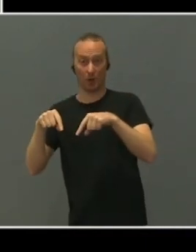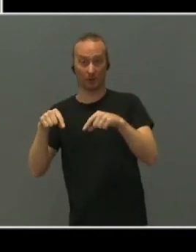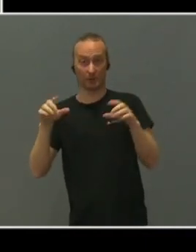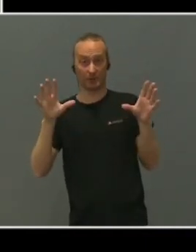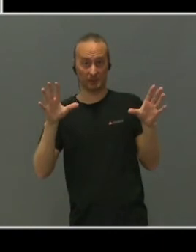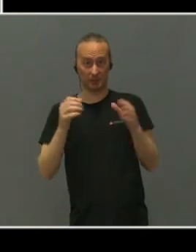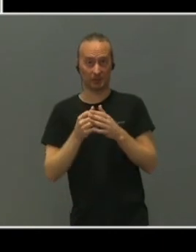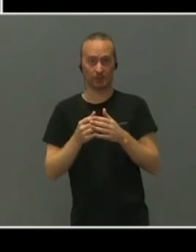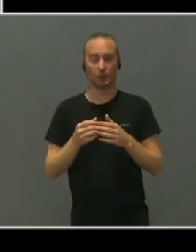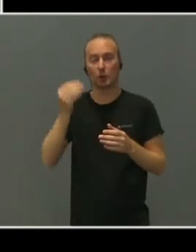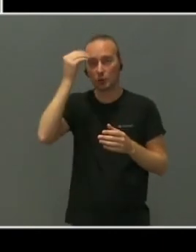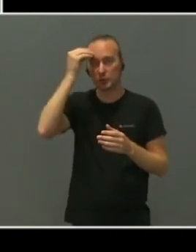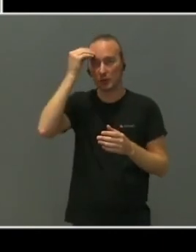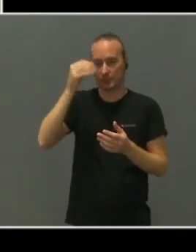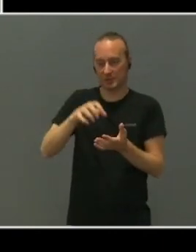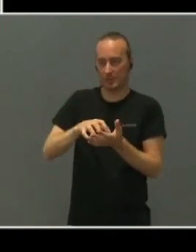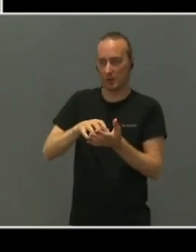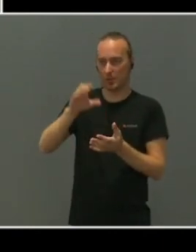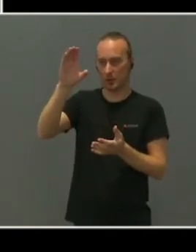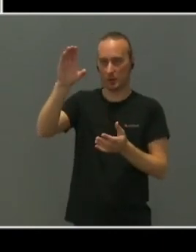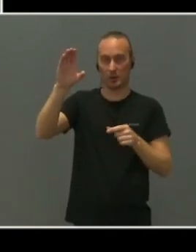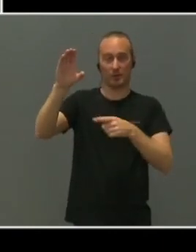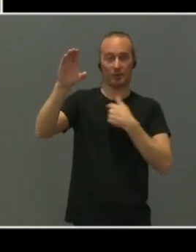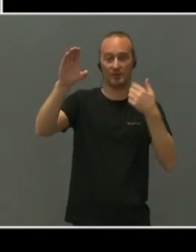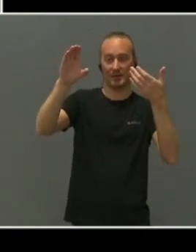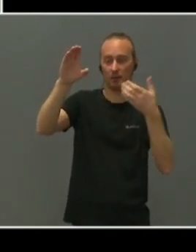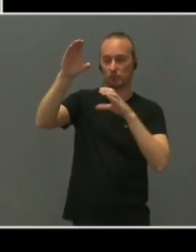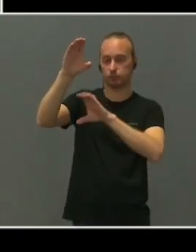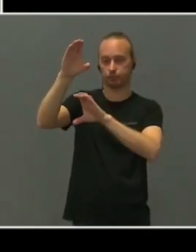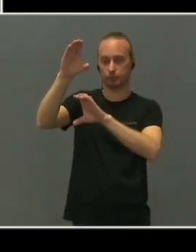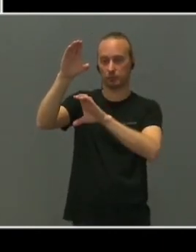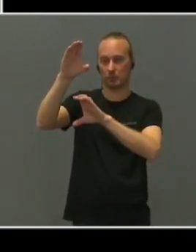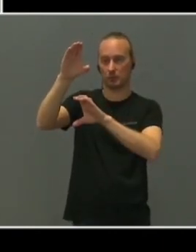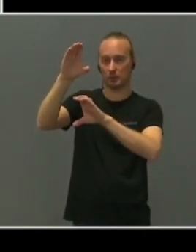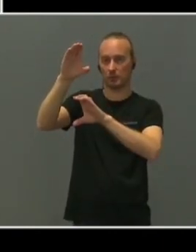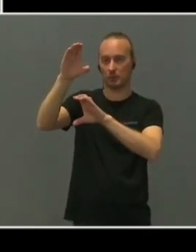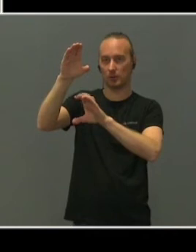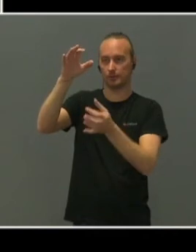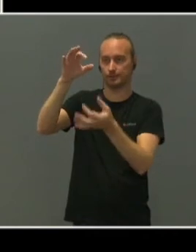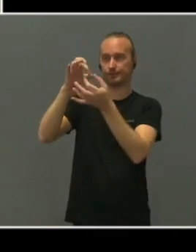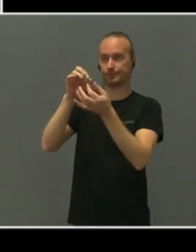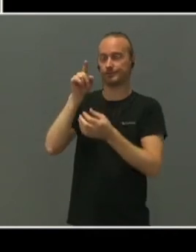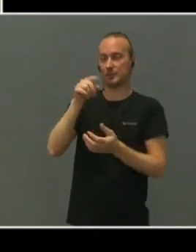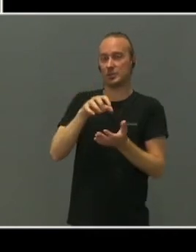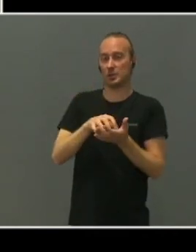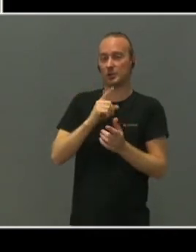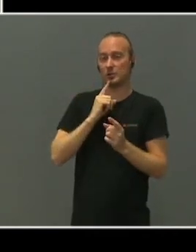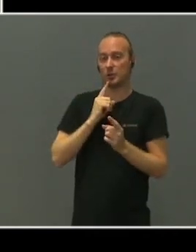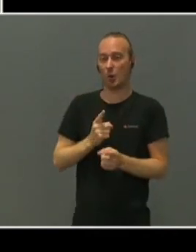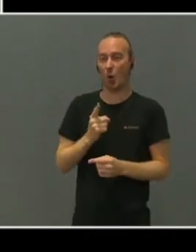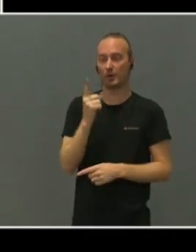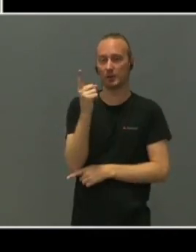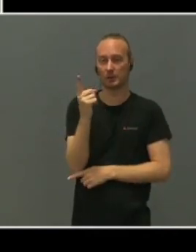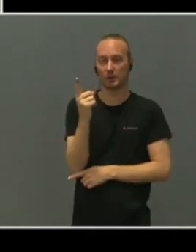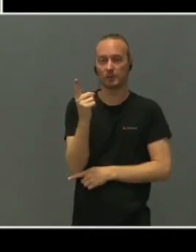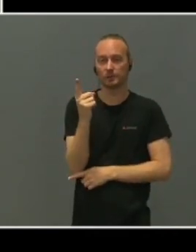organisert rett under kunnskapsdepartementet og rett under statsråden. Og da er det et